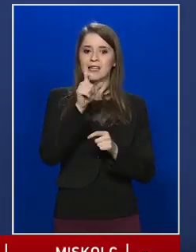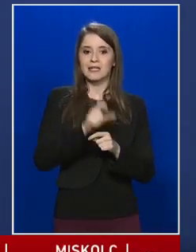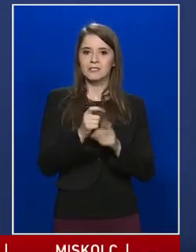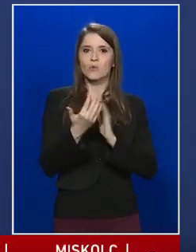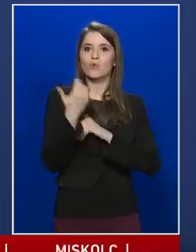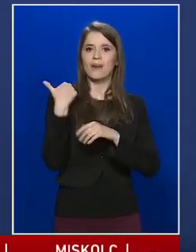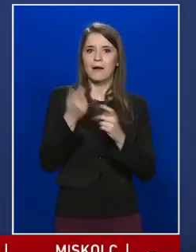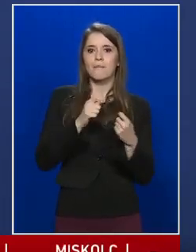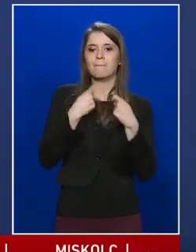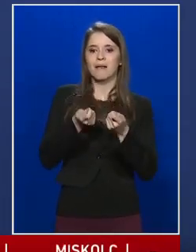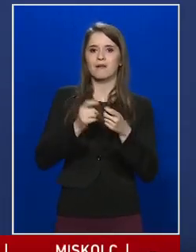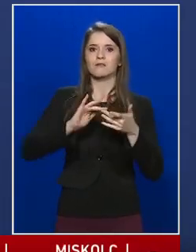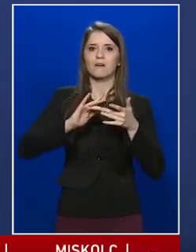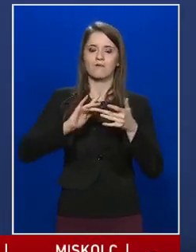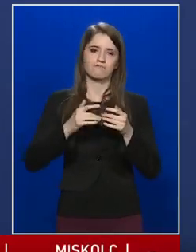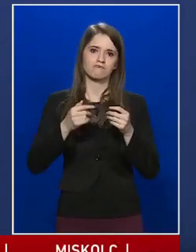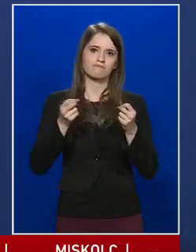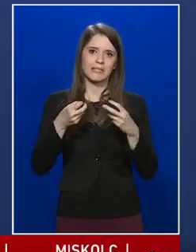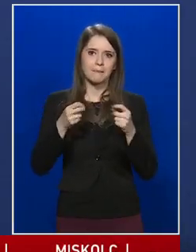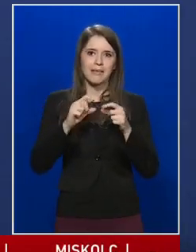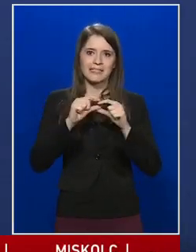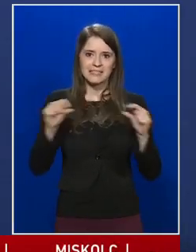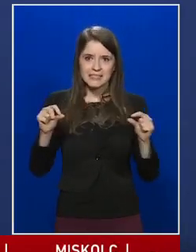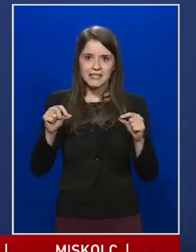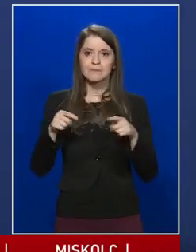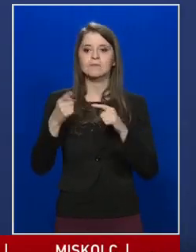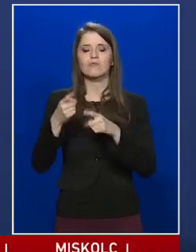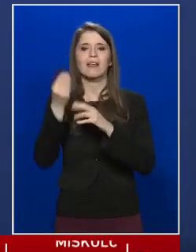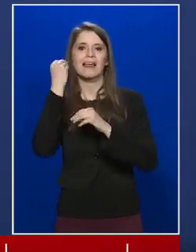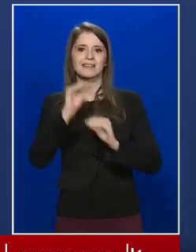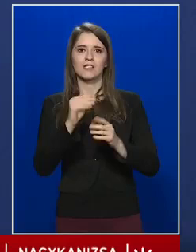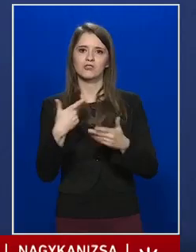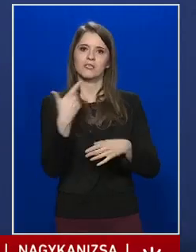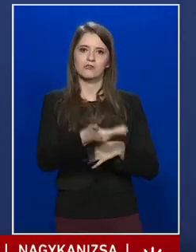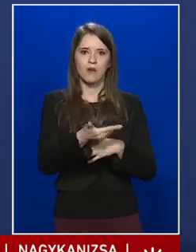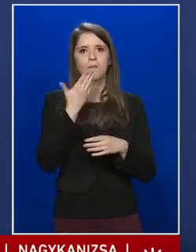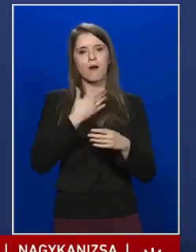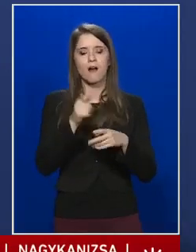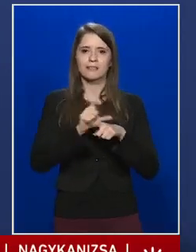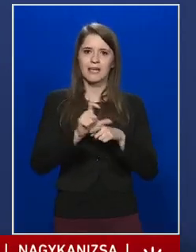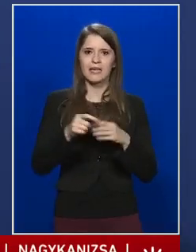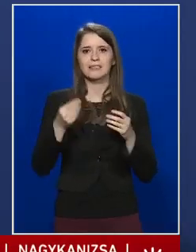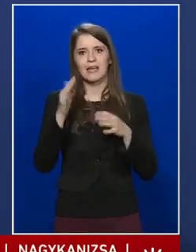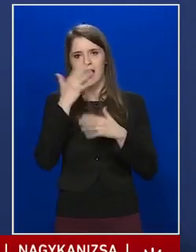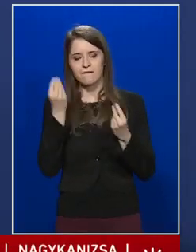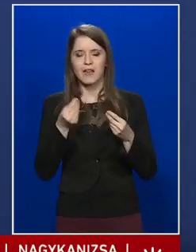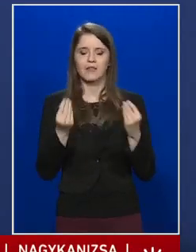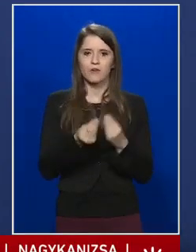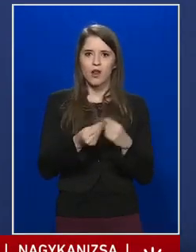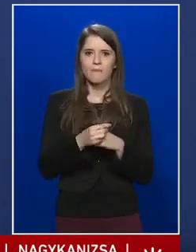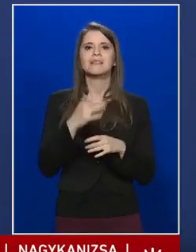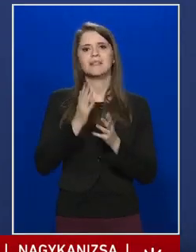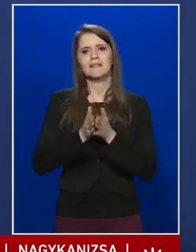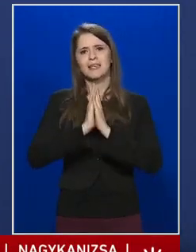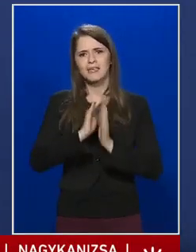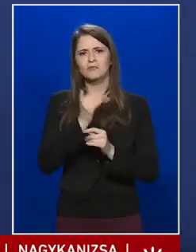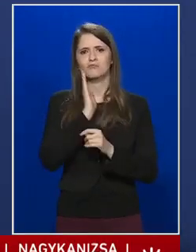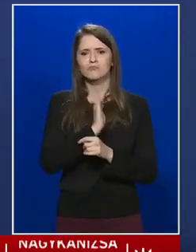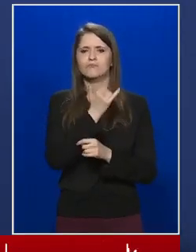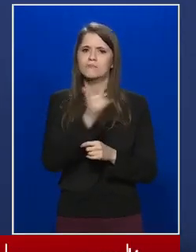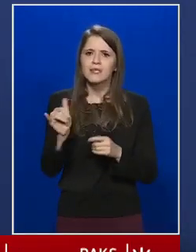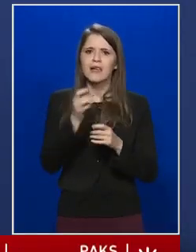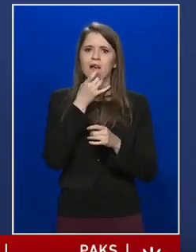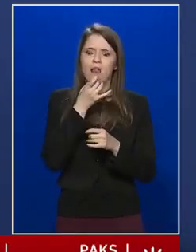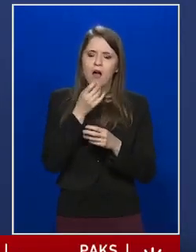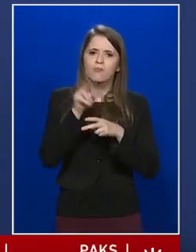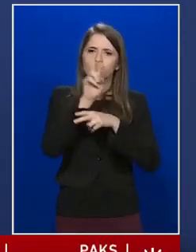értesítést küld, de azért azt is kérjük szépen, hogy mindenki alaposan nézze át, hogy mikre van szükség a